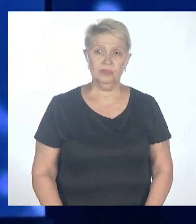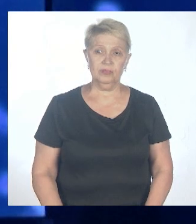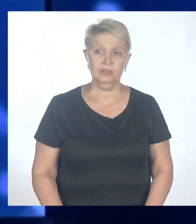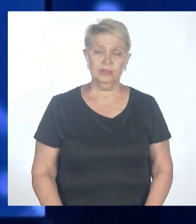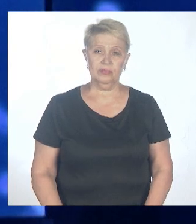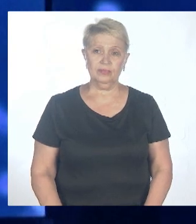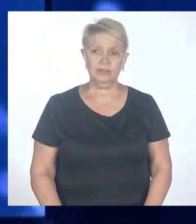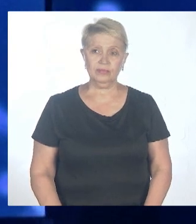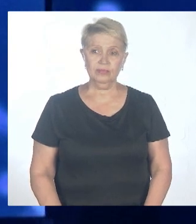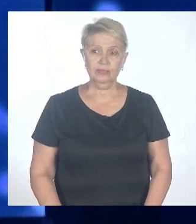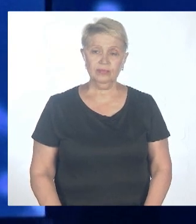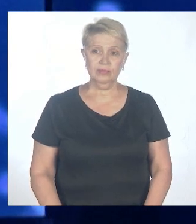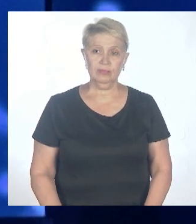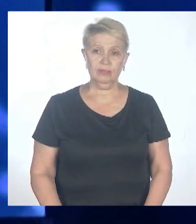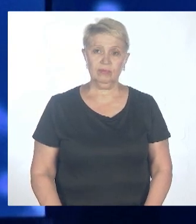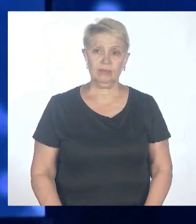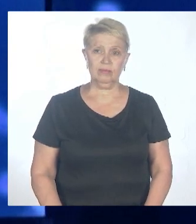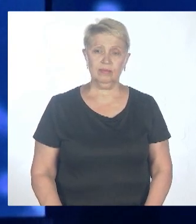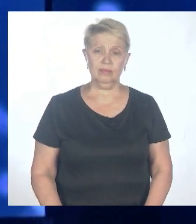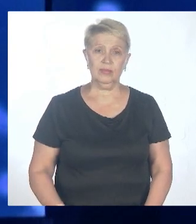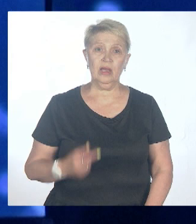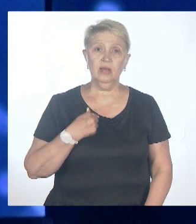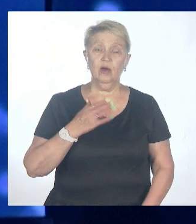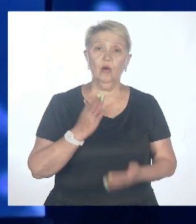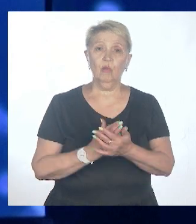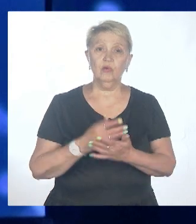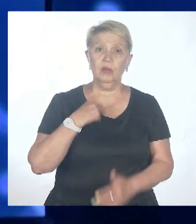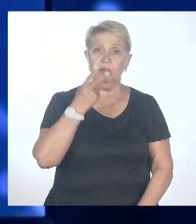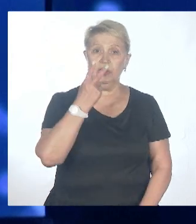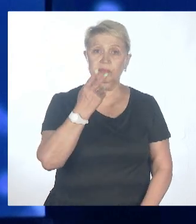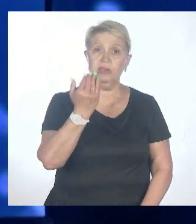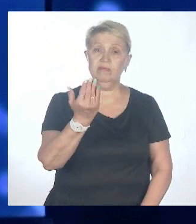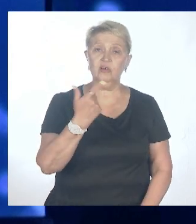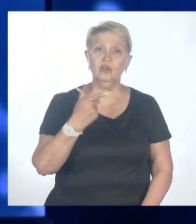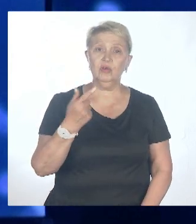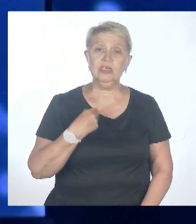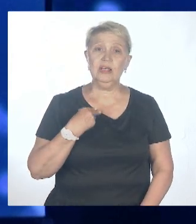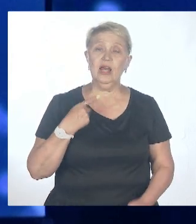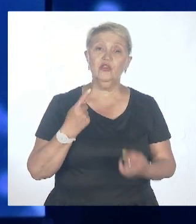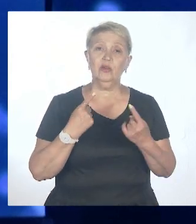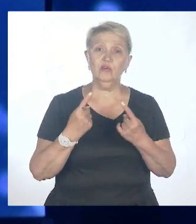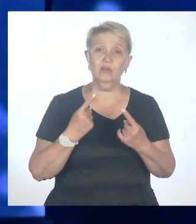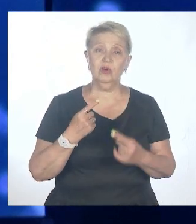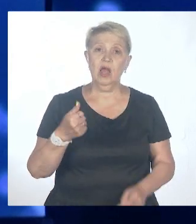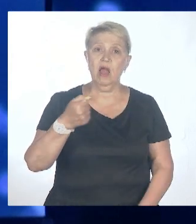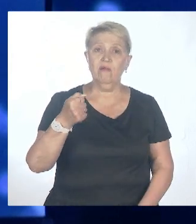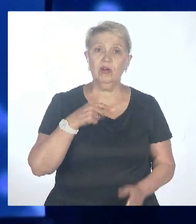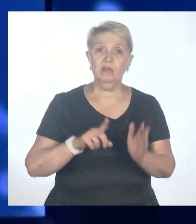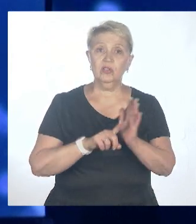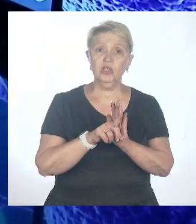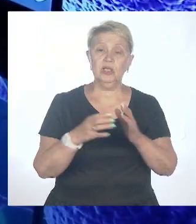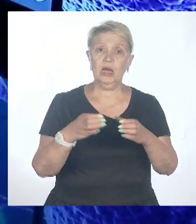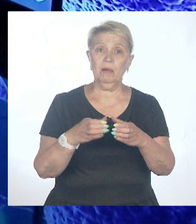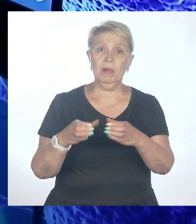Поэтому просто я и себе, как бы сейчас напомню, буду пересматривать, когда наше с вами интервью. Обращусь к себе в том числе. В августе начинается кампания.